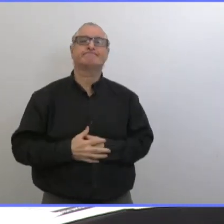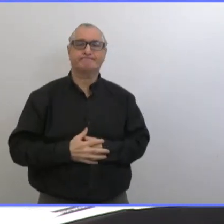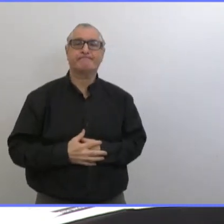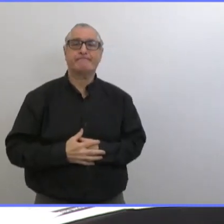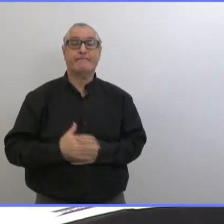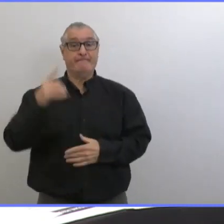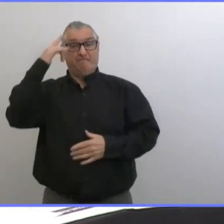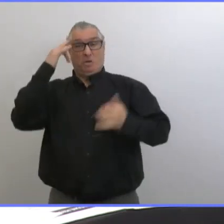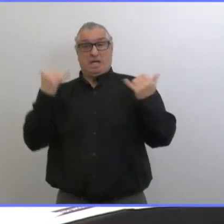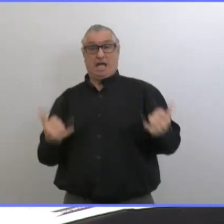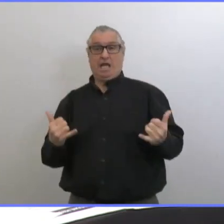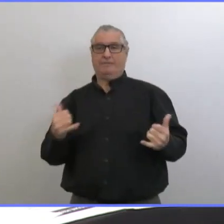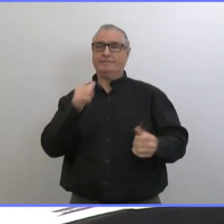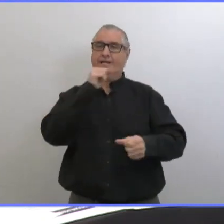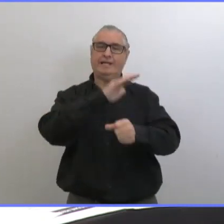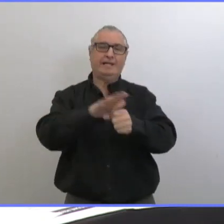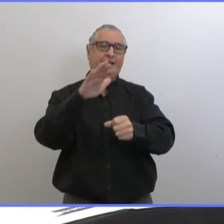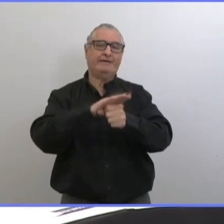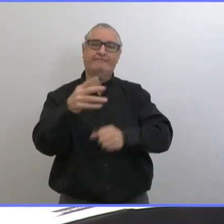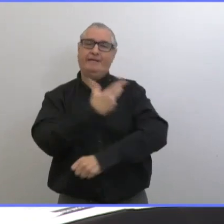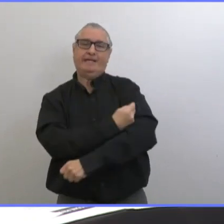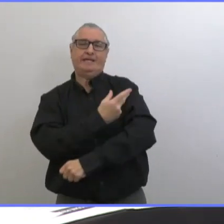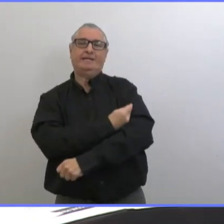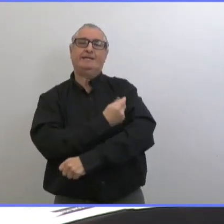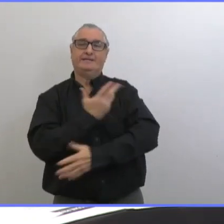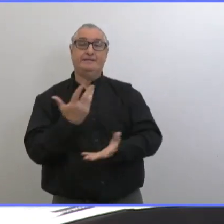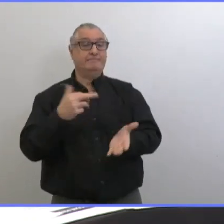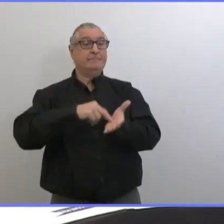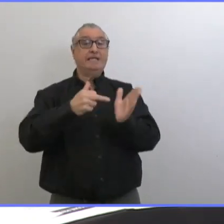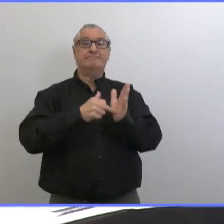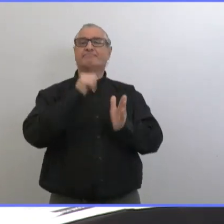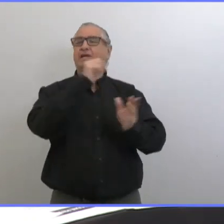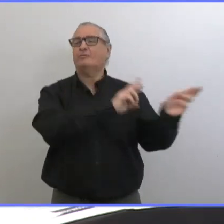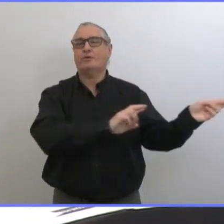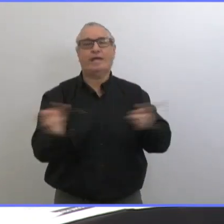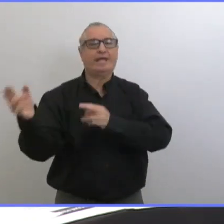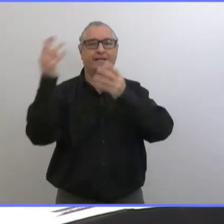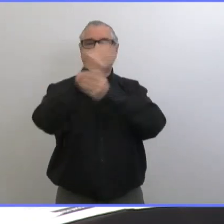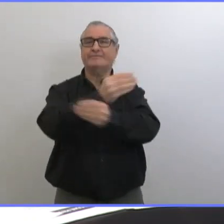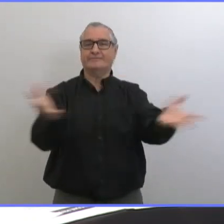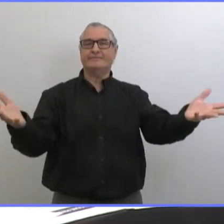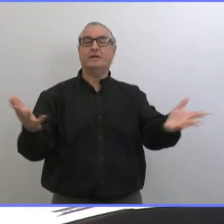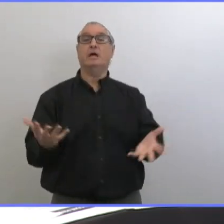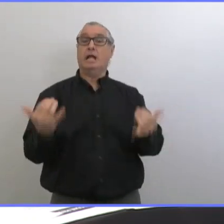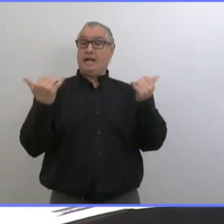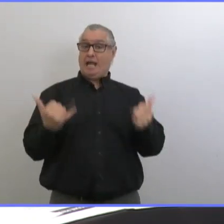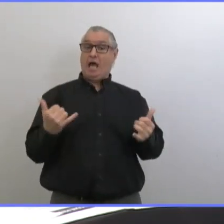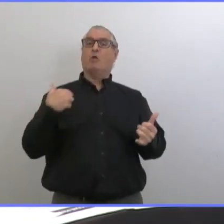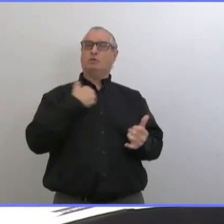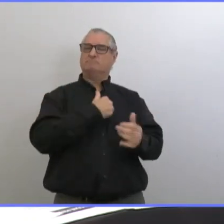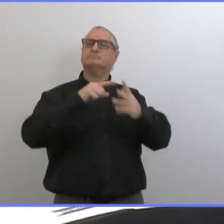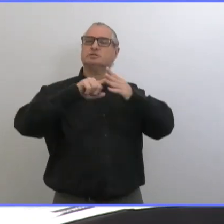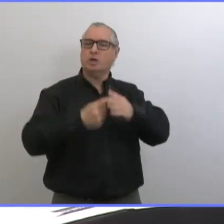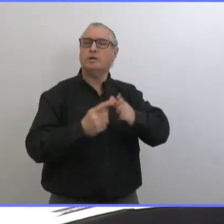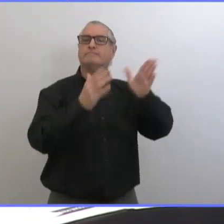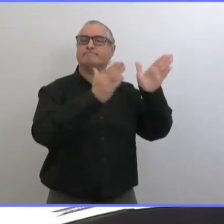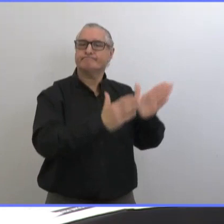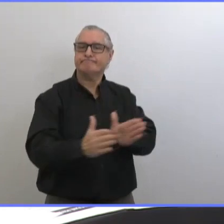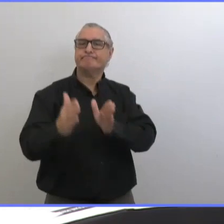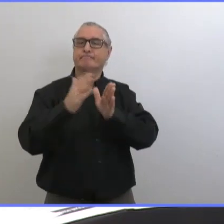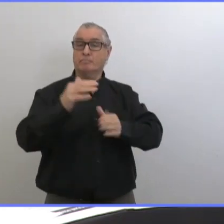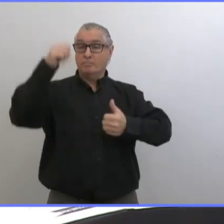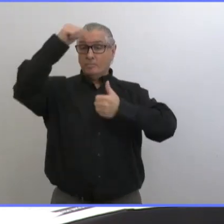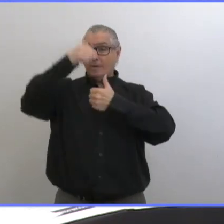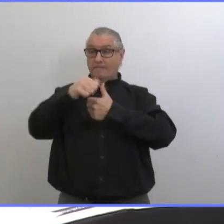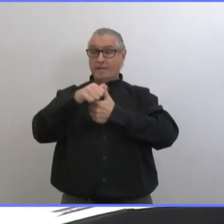avant de pouvoir vacciner ce genre de groupe et donc on va utiliser ce temps pour prendre des décisions éclairées on regarde la science qui